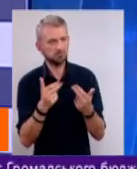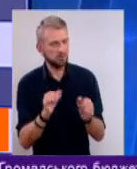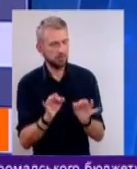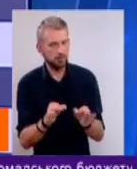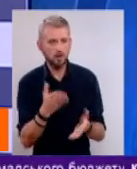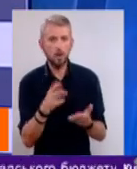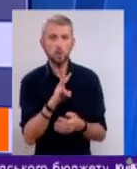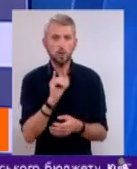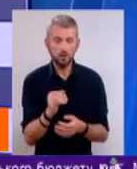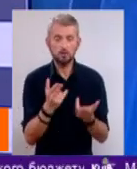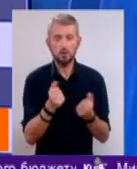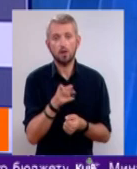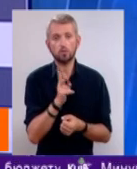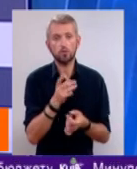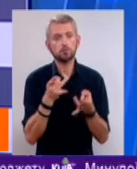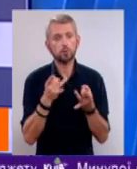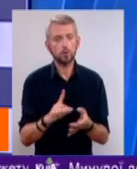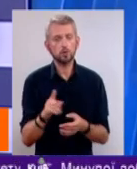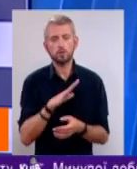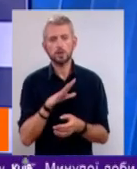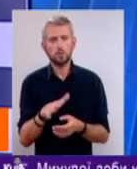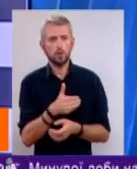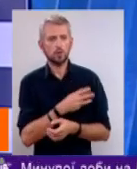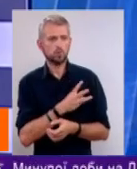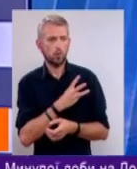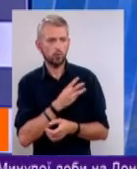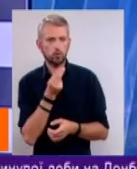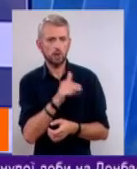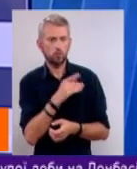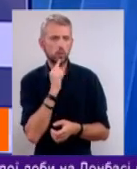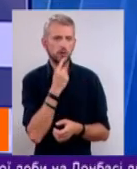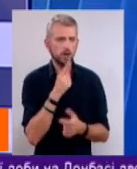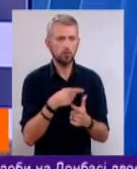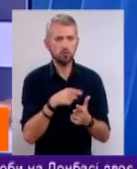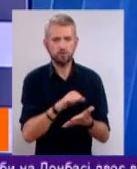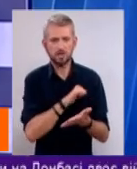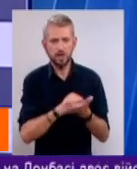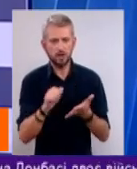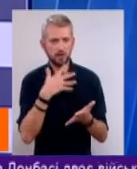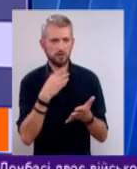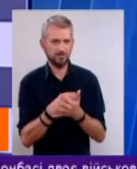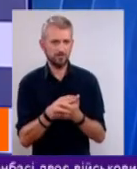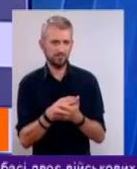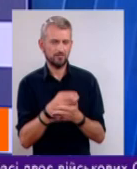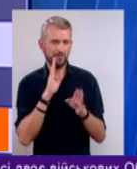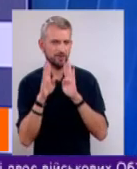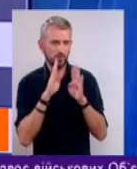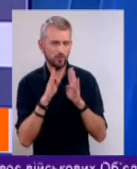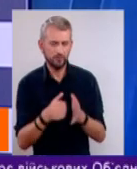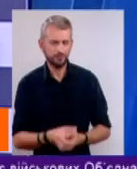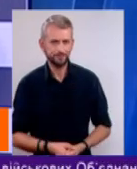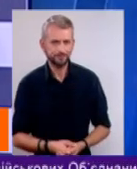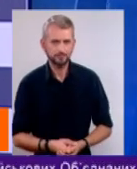якщо ж ні, то да, хтось просто, щоб не було спокуси, не купує цукерки чи видаляє свої аккаунти в соцмережах.